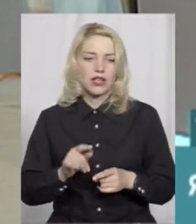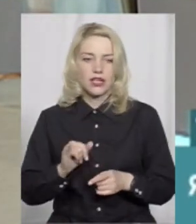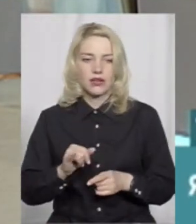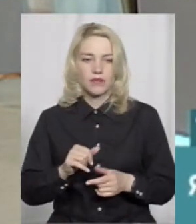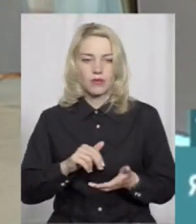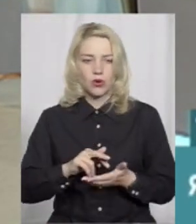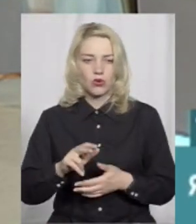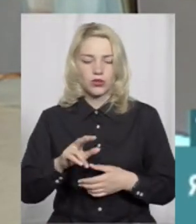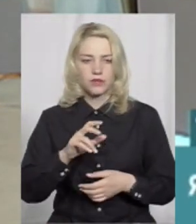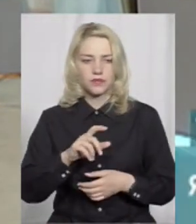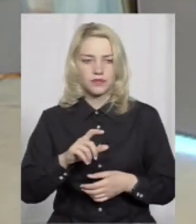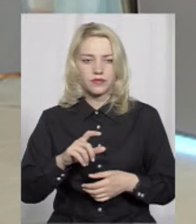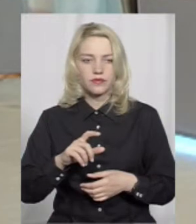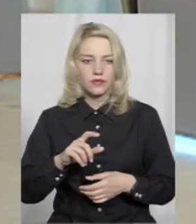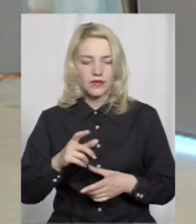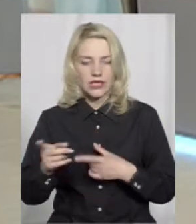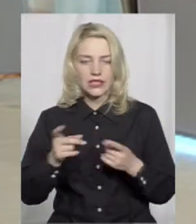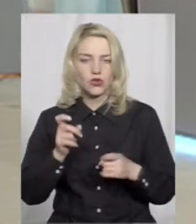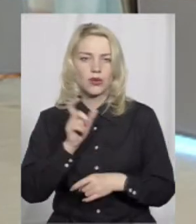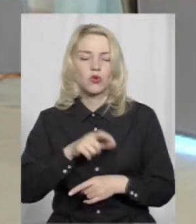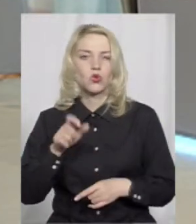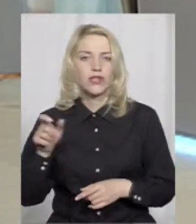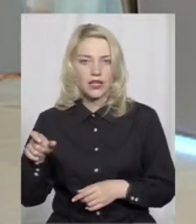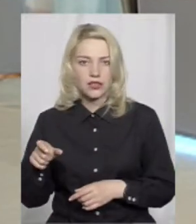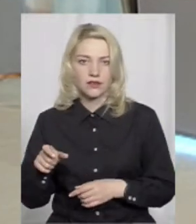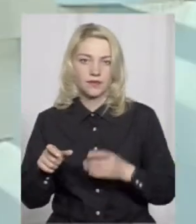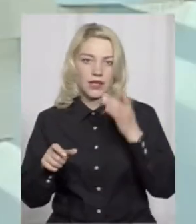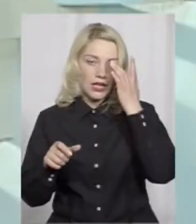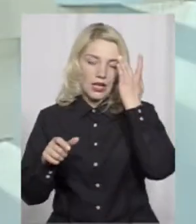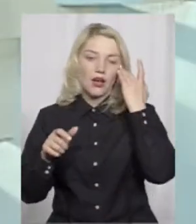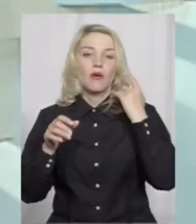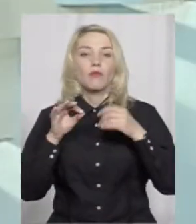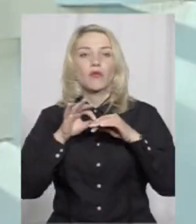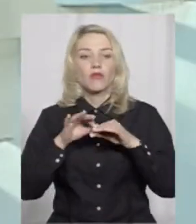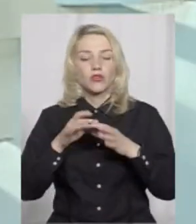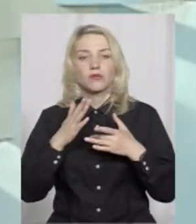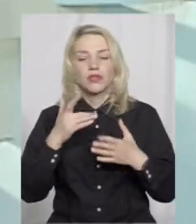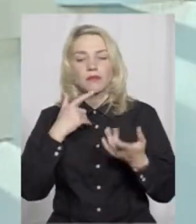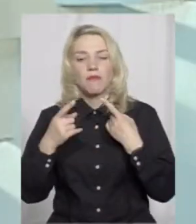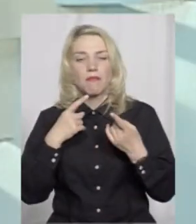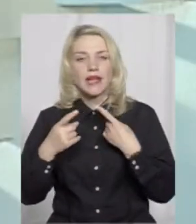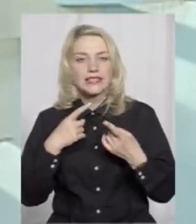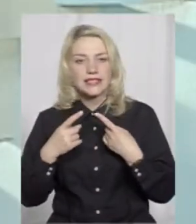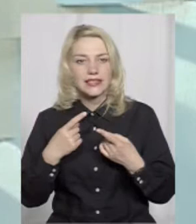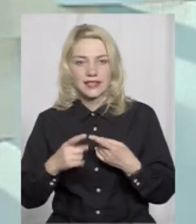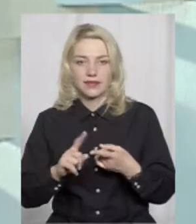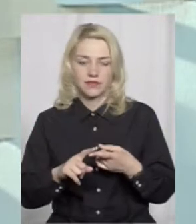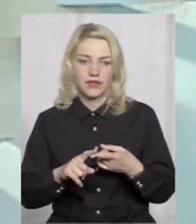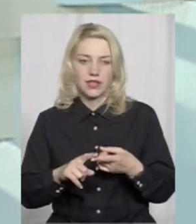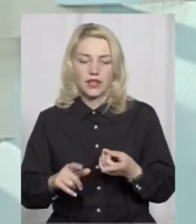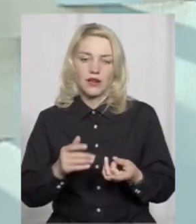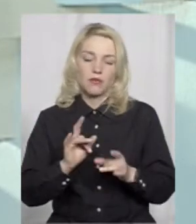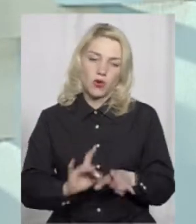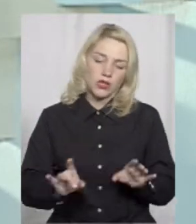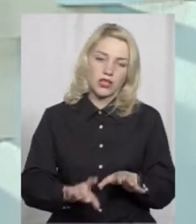організації «Халка». Тобто, ми залучаємо людей, журналістів. Так само, ми проводимо різні бесіди з дітьми. Ми їм